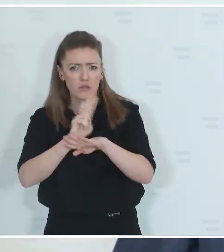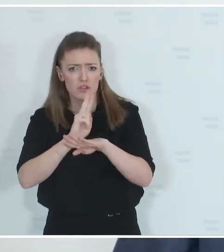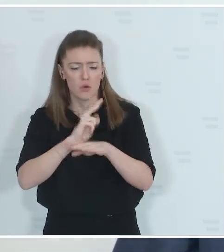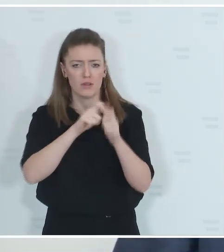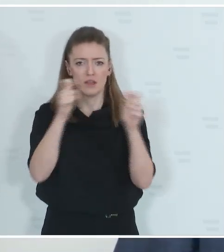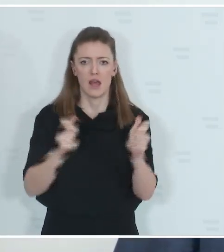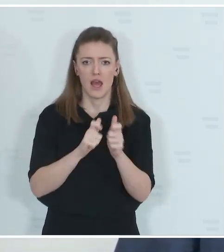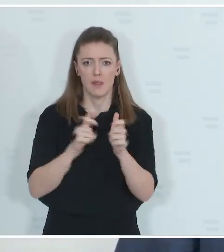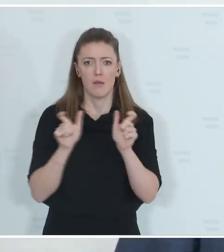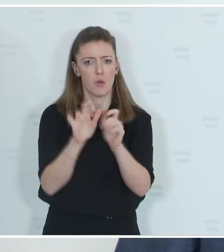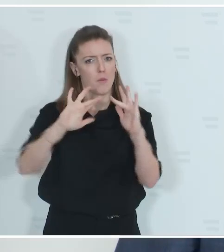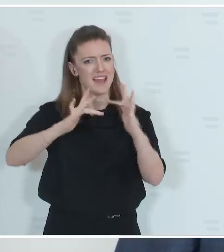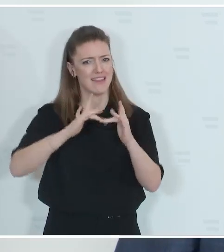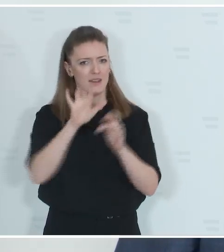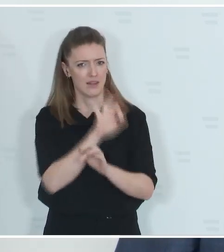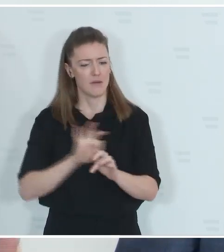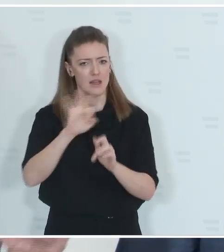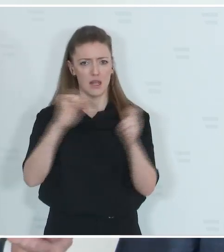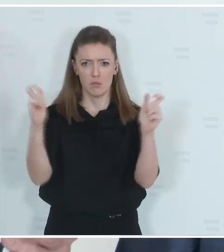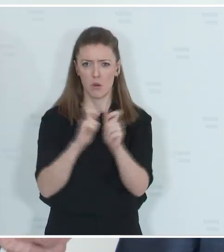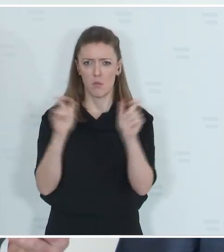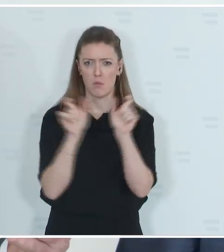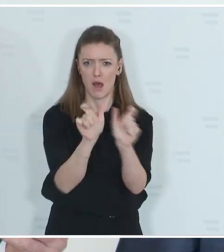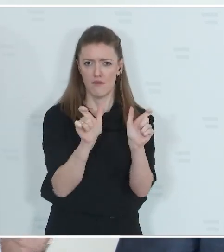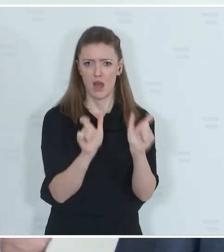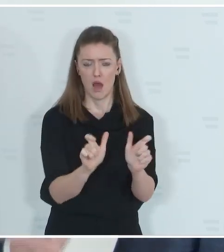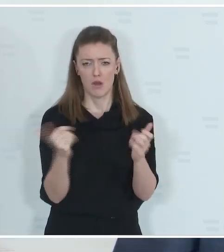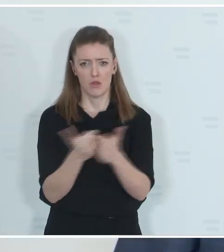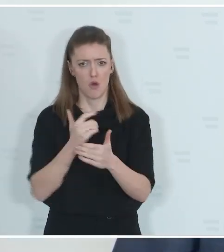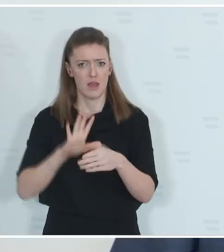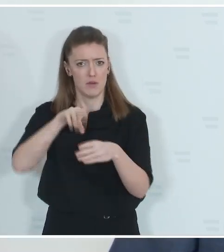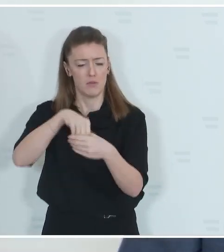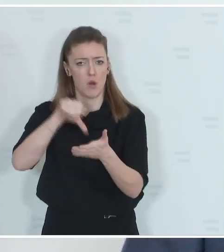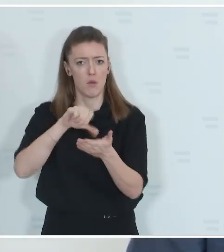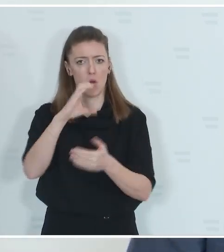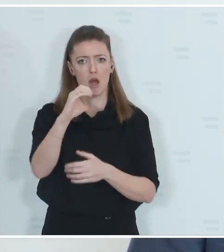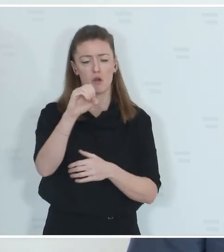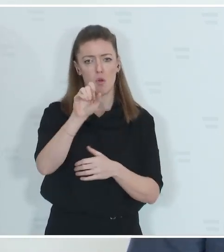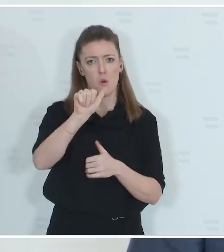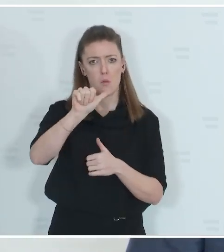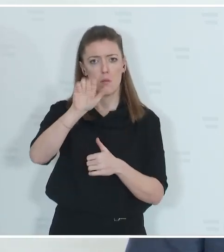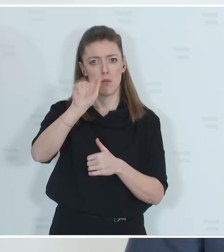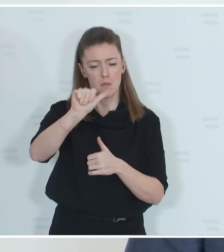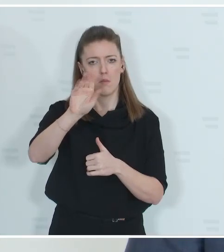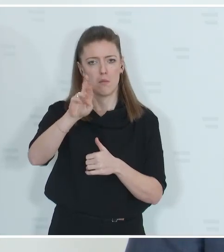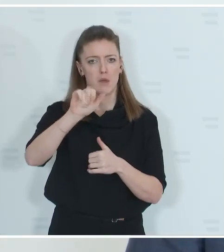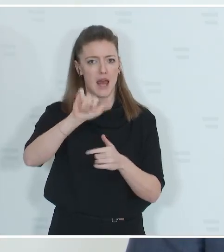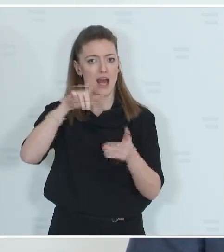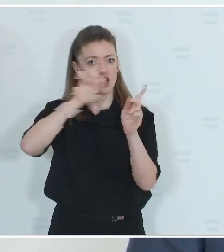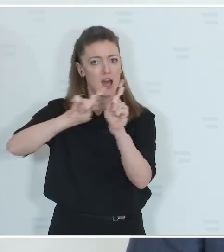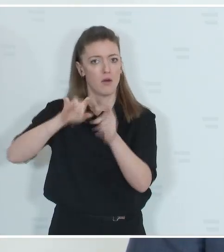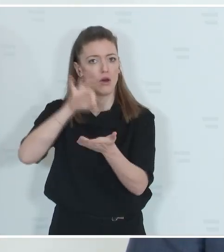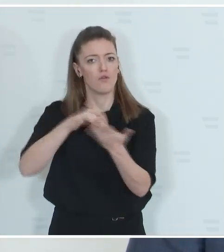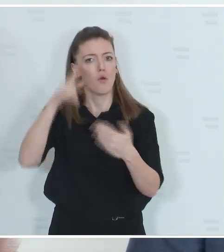Cyberabwehr- und Cyberlagezentrum oder das Einsatzkommando COBRA, Standort Wien, wird im Sicherheitszentrum Meidling